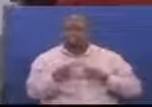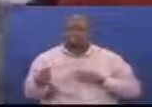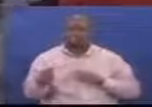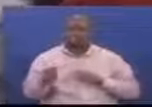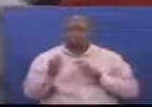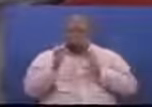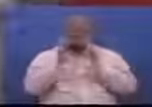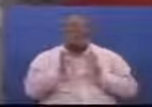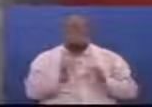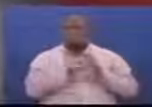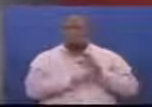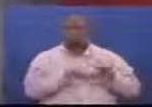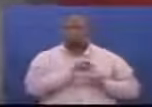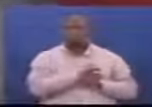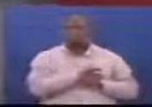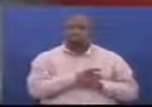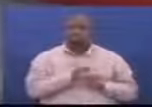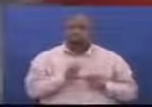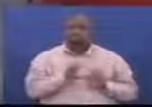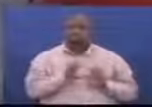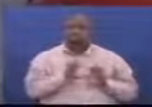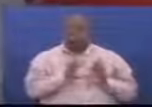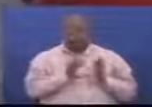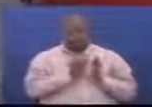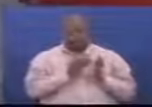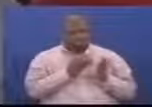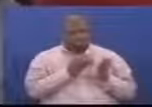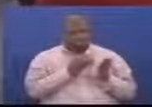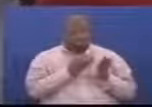Mwenyekiti naomba ninuku maneno ya fuatayo